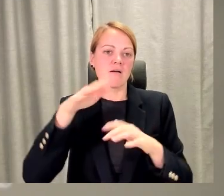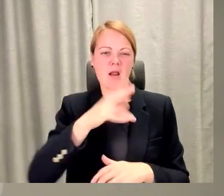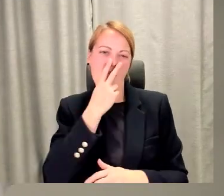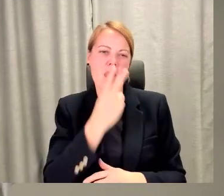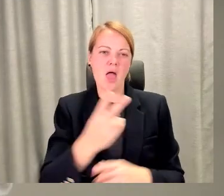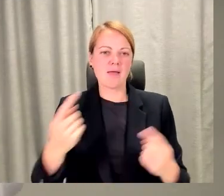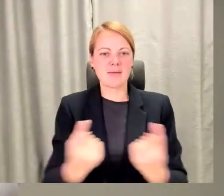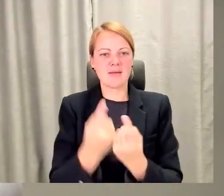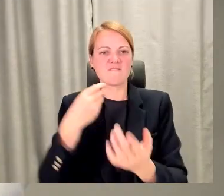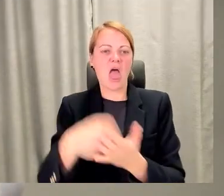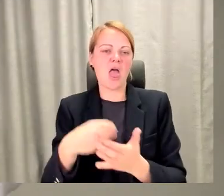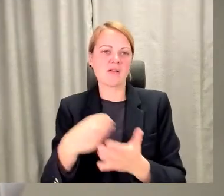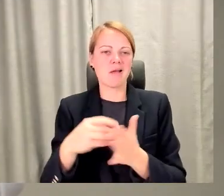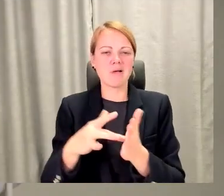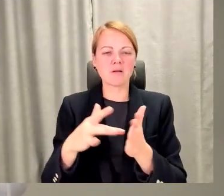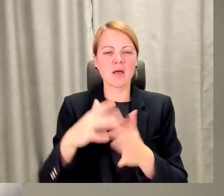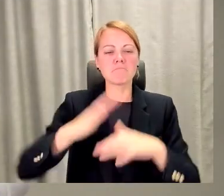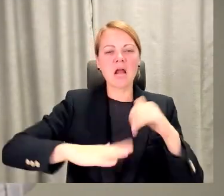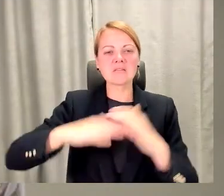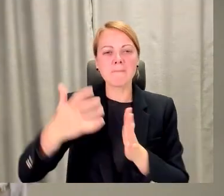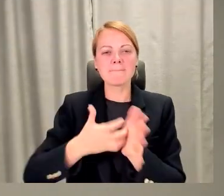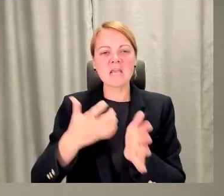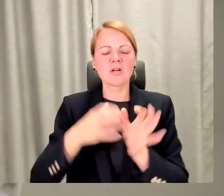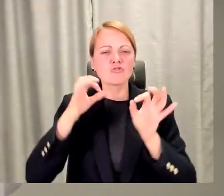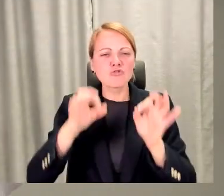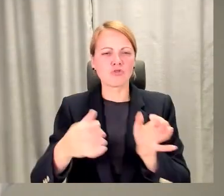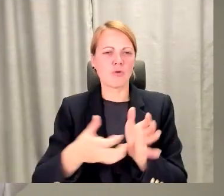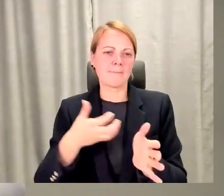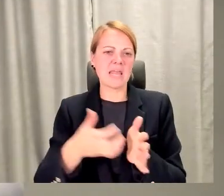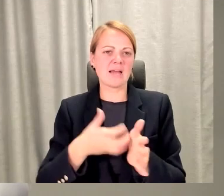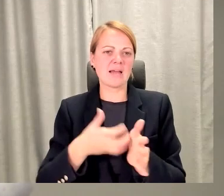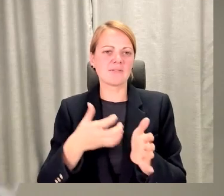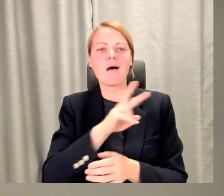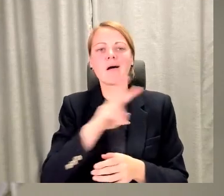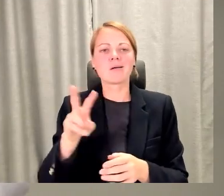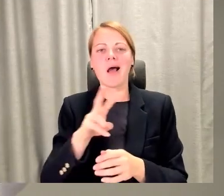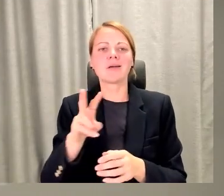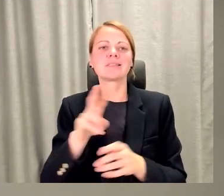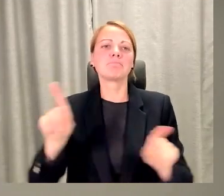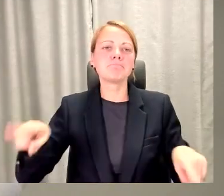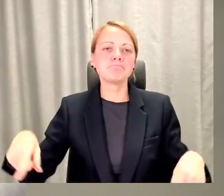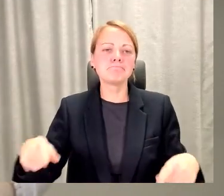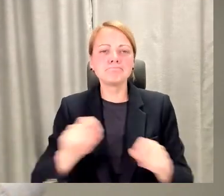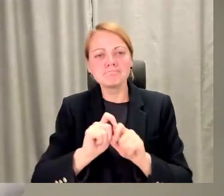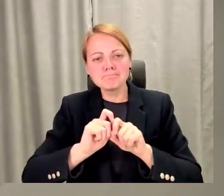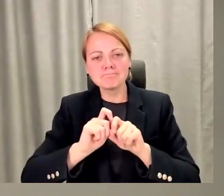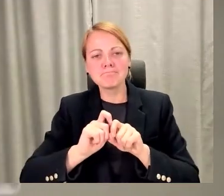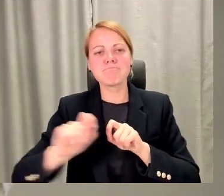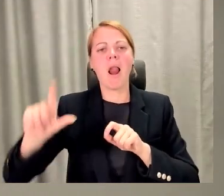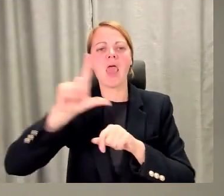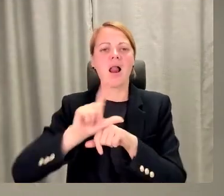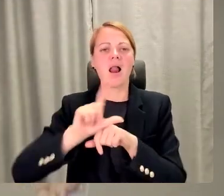saprastu, kādas prasmes tiešām pietrūkst, un kas palielinās produktivitāti, kas samazinās administratīvas izmaksas.